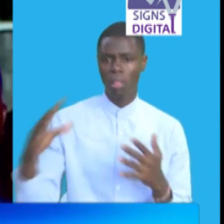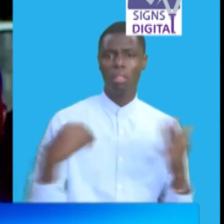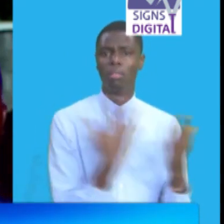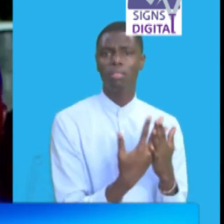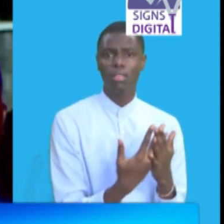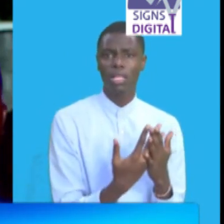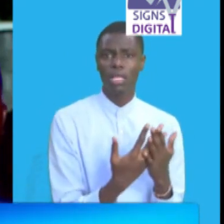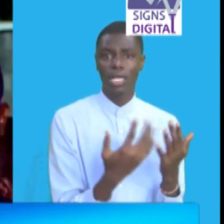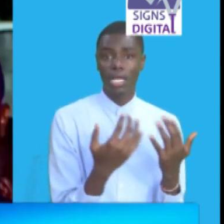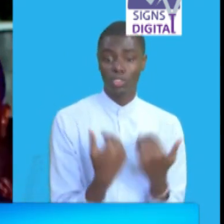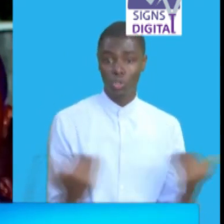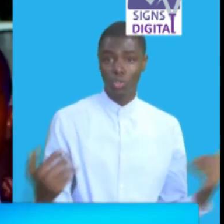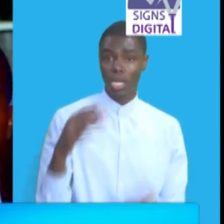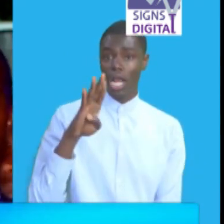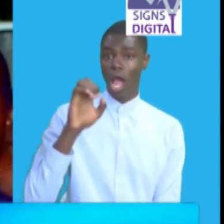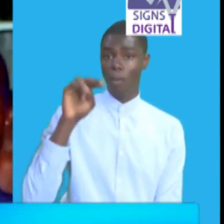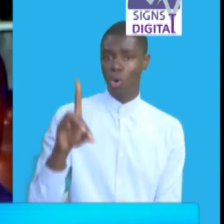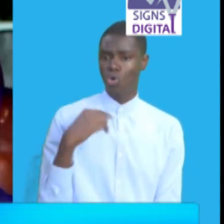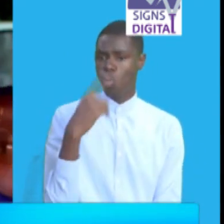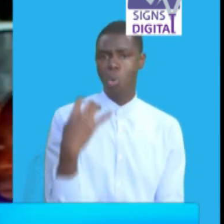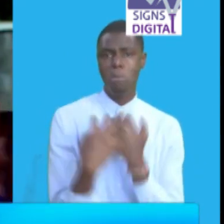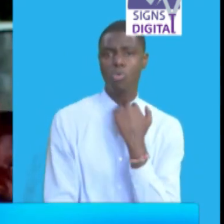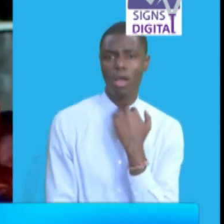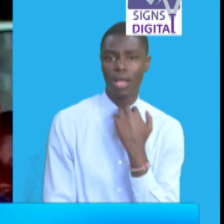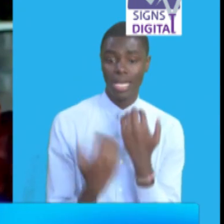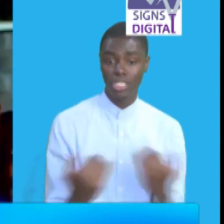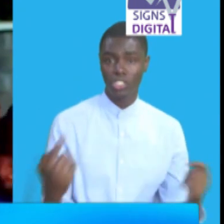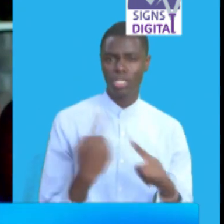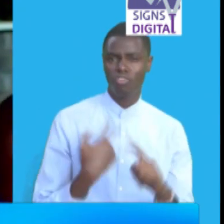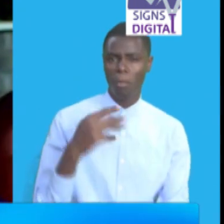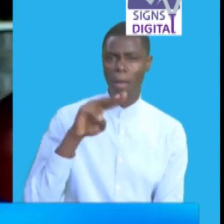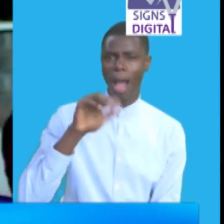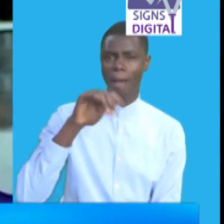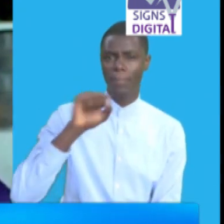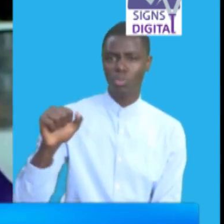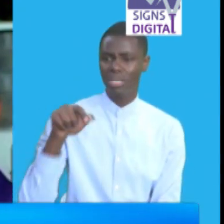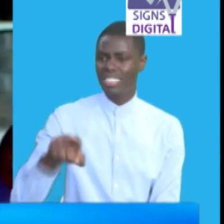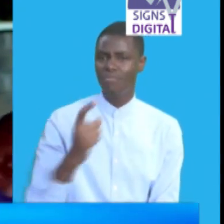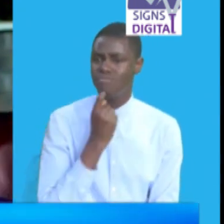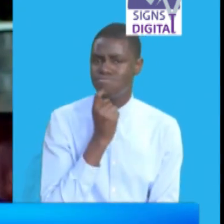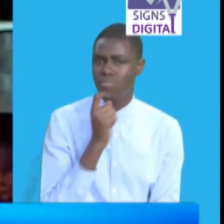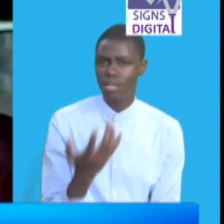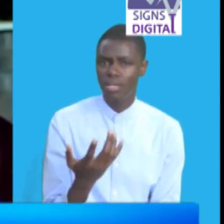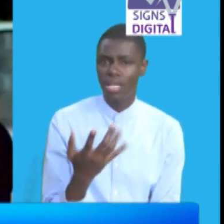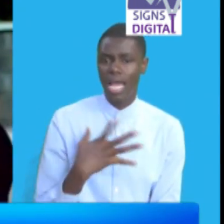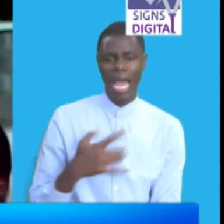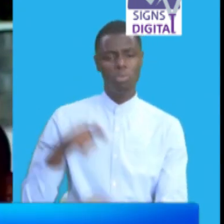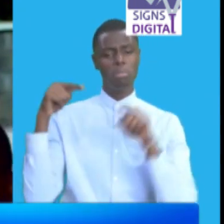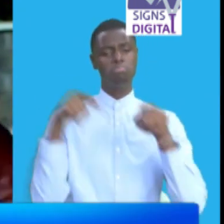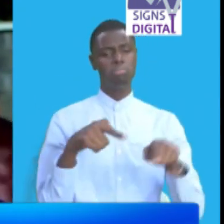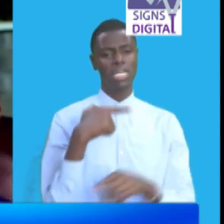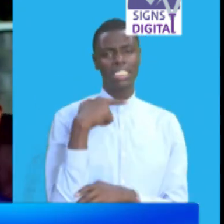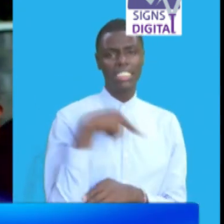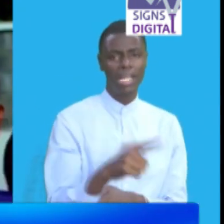watoto bond ambao walikuwa very poor watoto kutoka masol watoto ni wapokot na wame kondema hawa kwamba ni